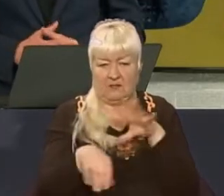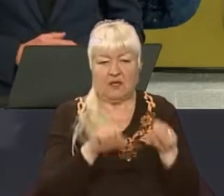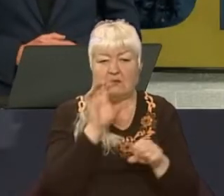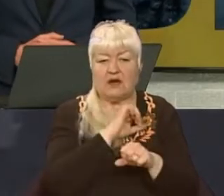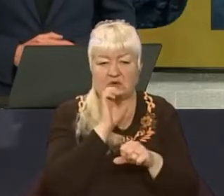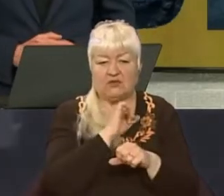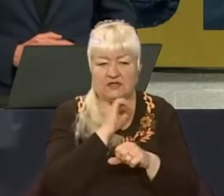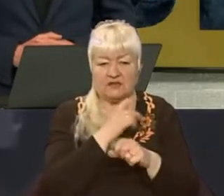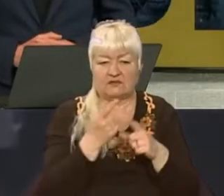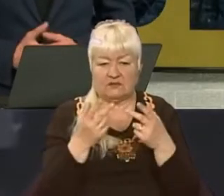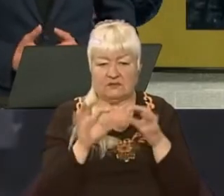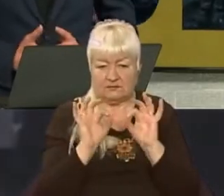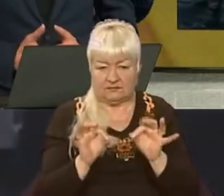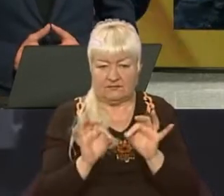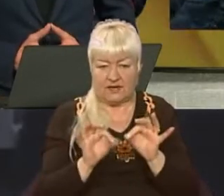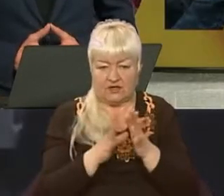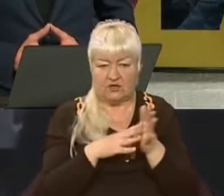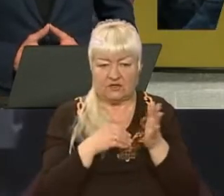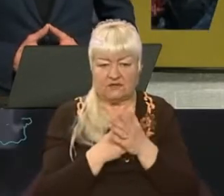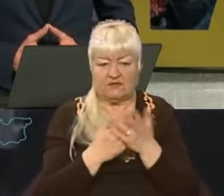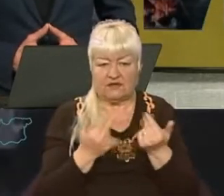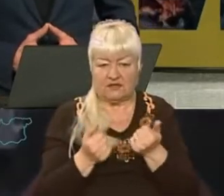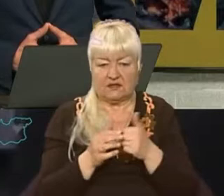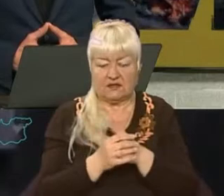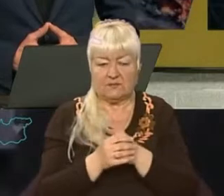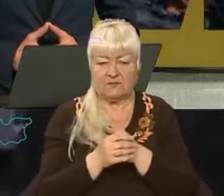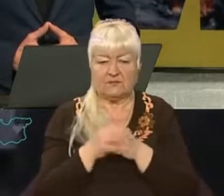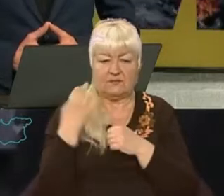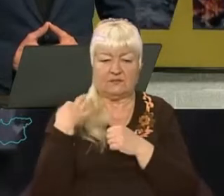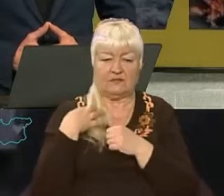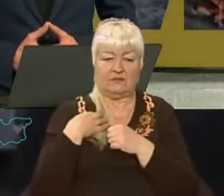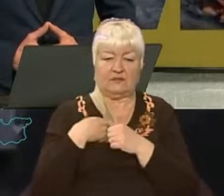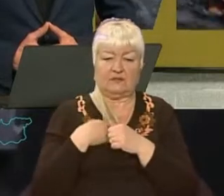називаються, правильно, так? Чи про щось інша мова?